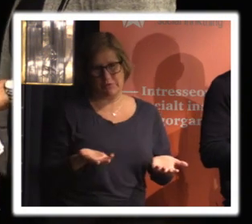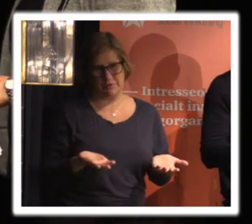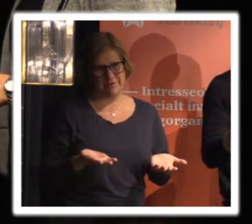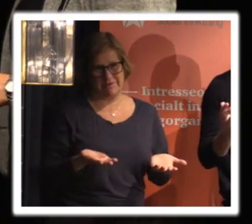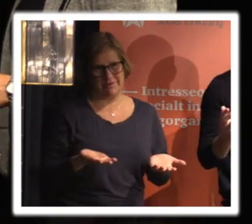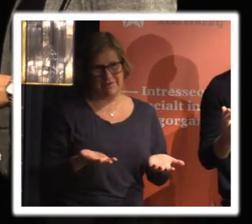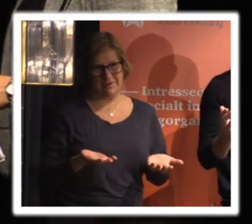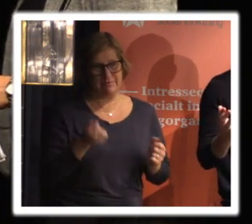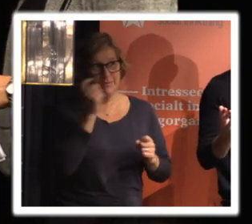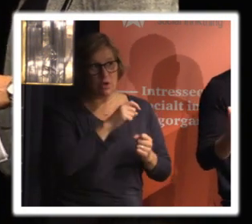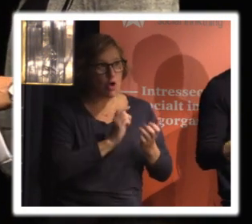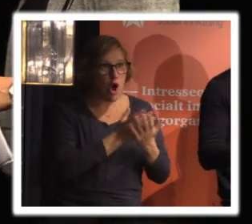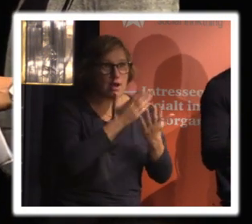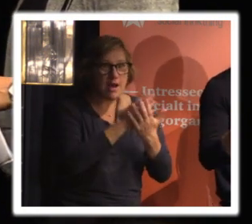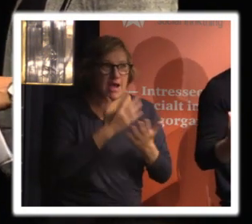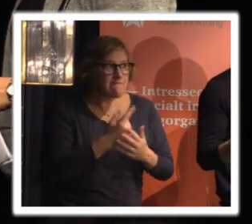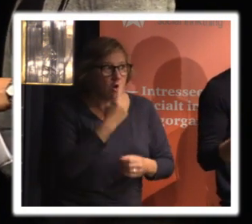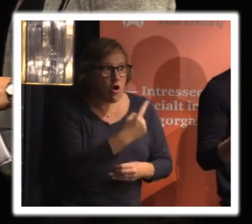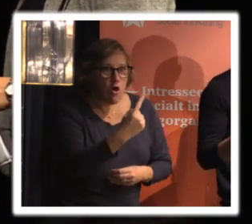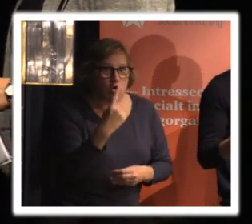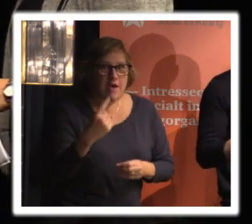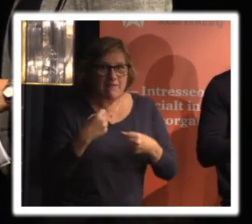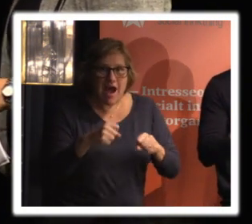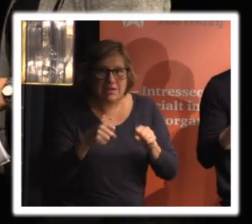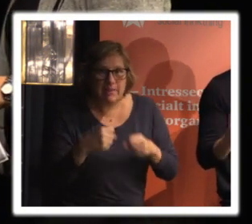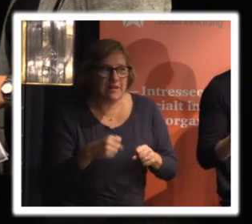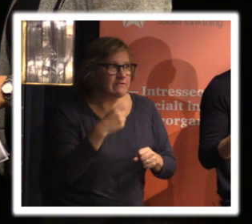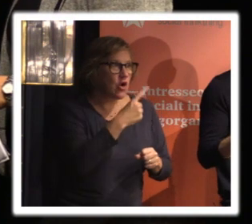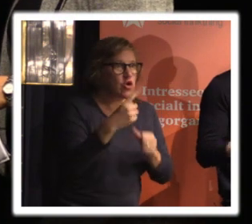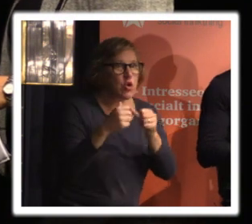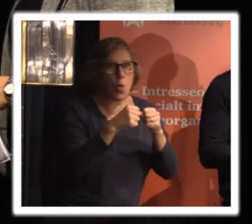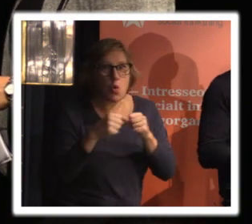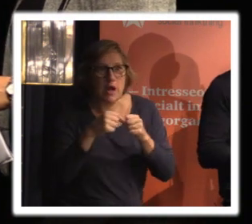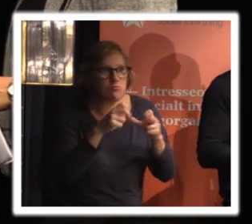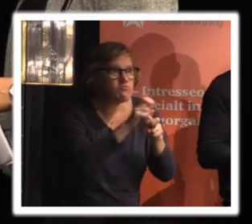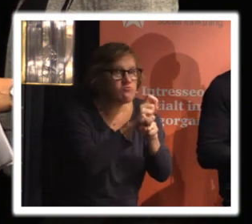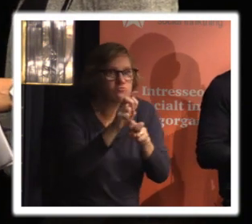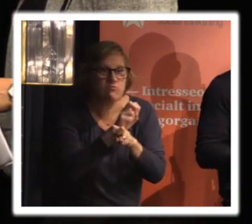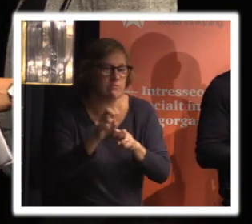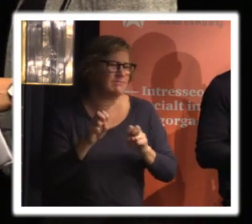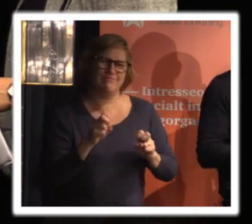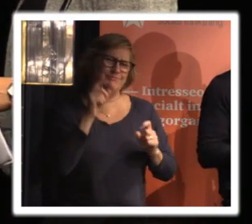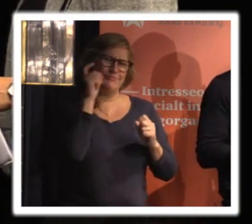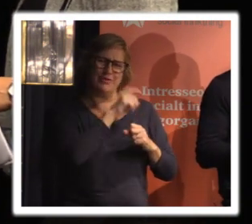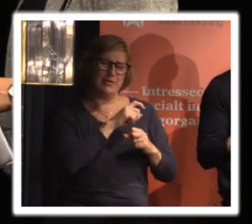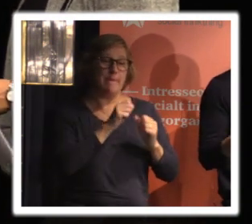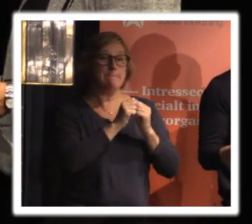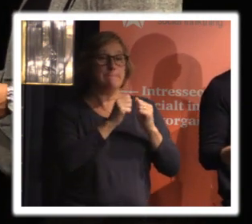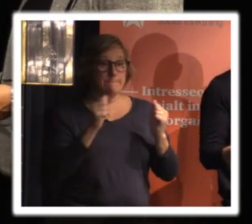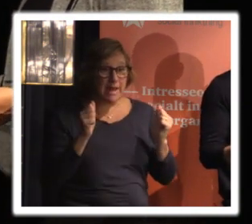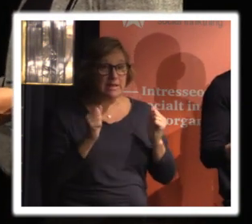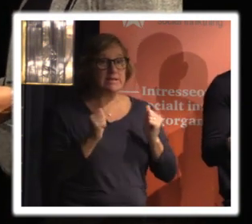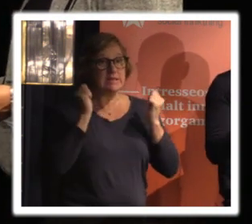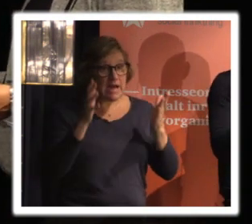liksom kartlägga varenda verksamhet eller organisation alltså långt ifrån däremot alltså så kan man ju bli